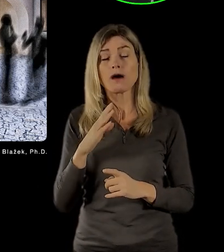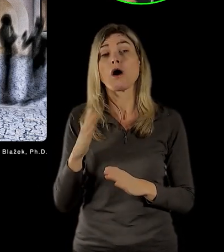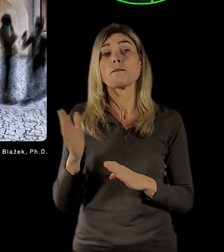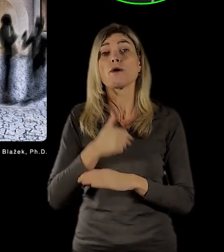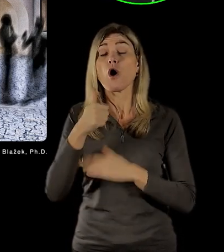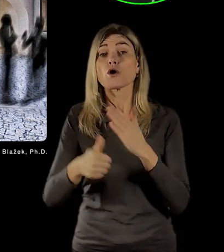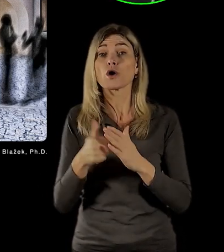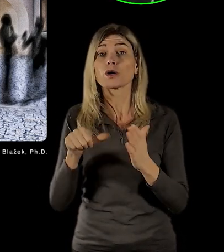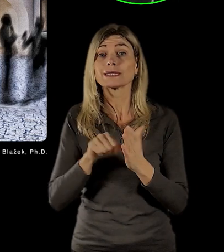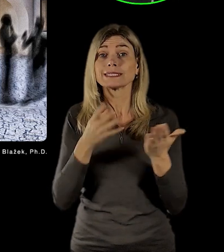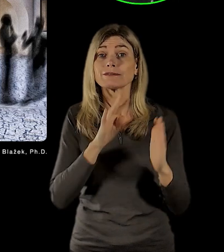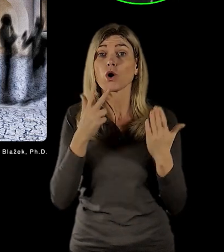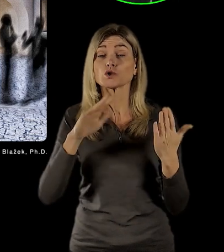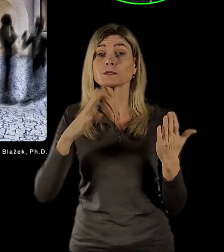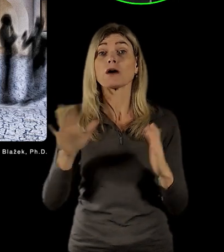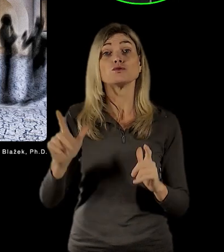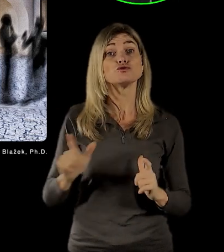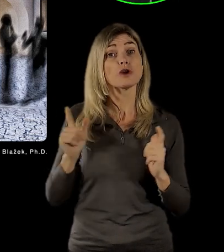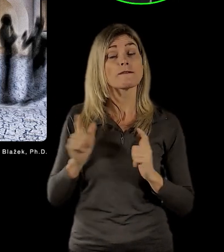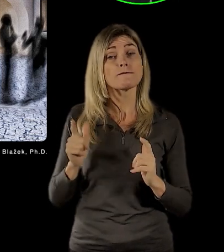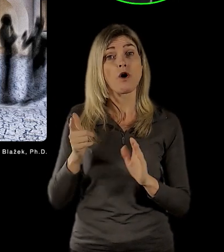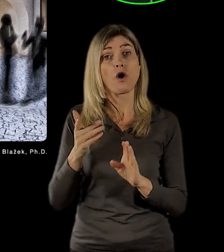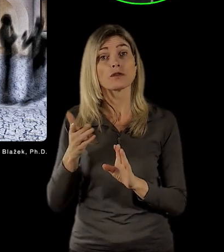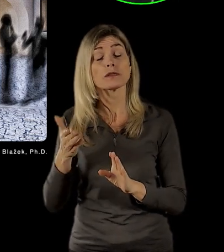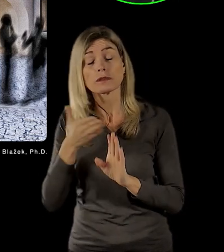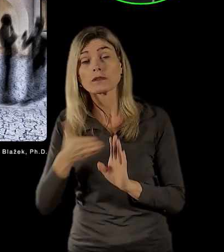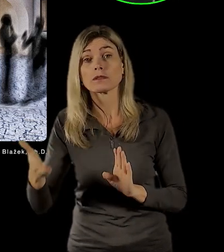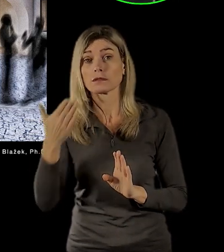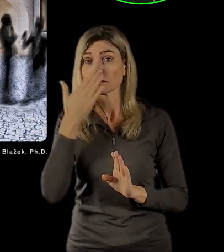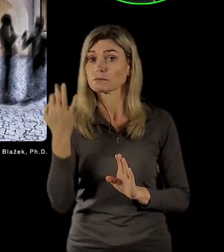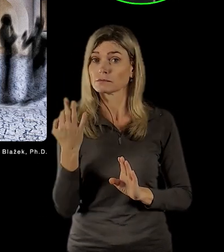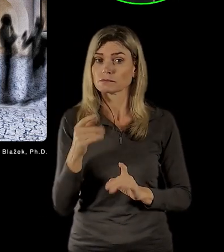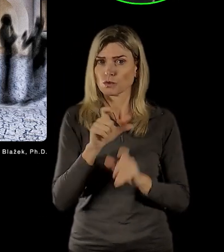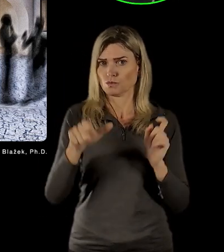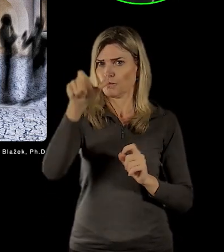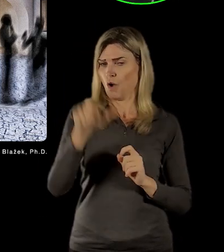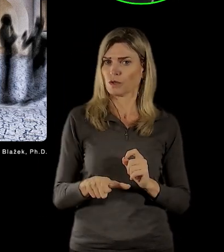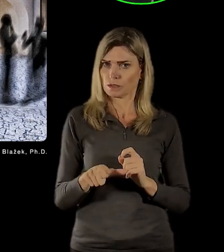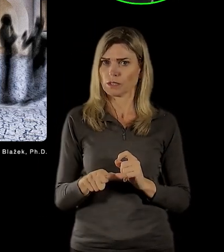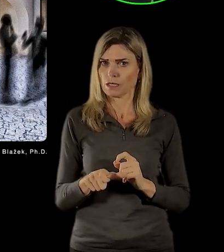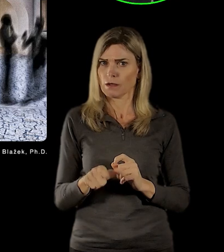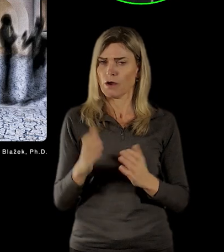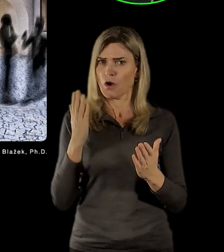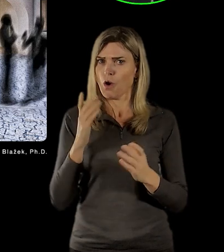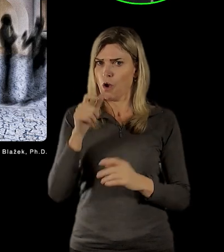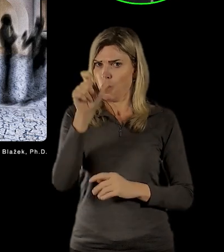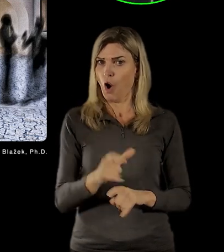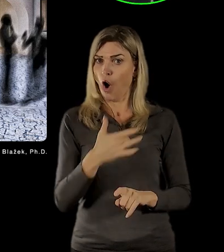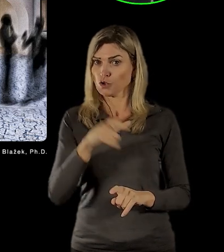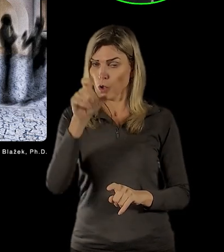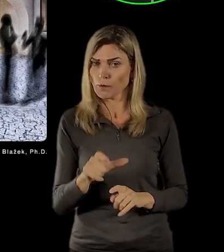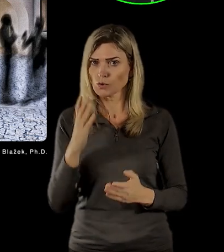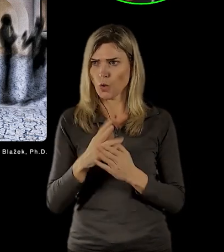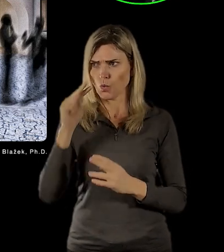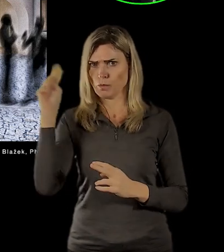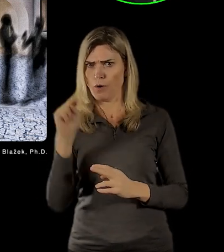1989 a zejména v předchozích letech, kdy se stal jedním z takových konfliktů různé historické paměti a